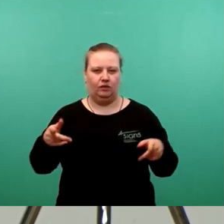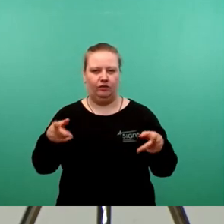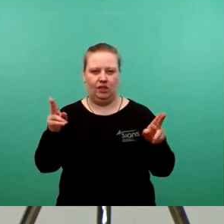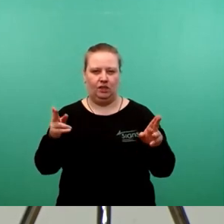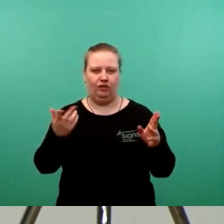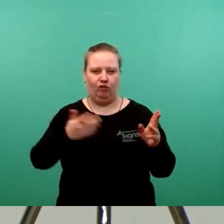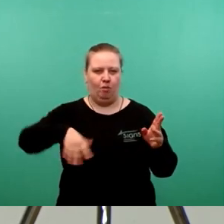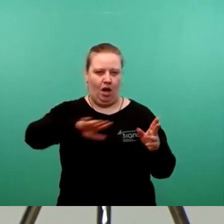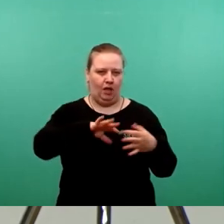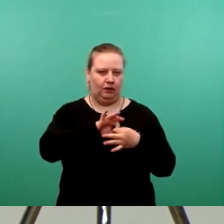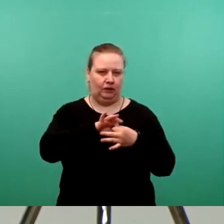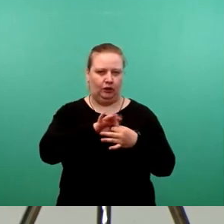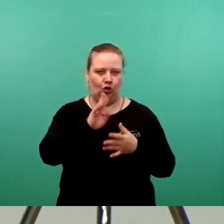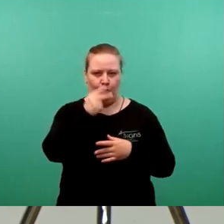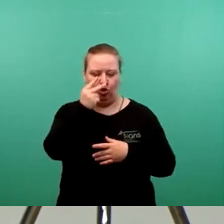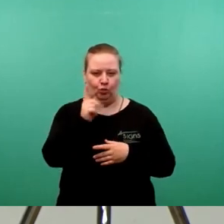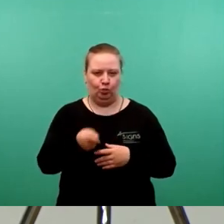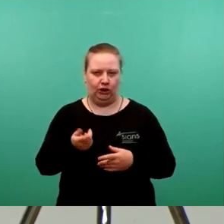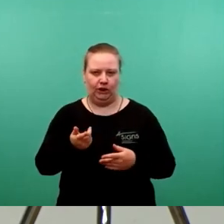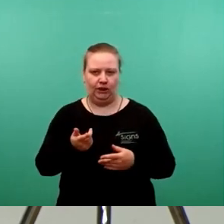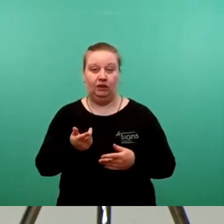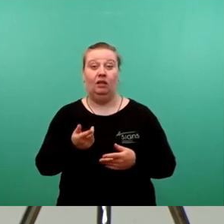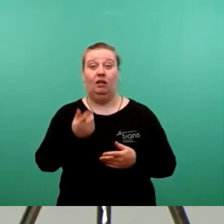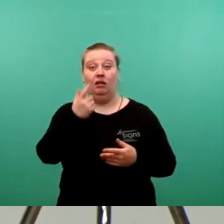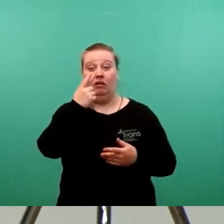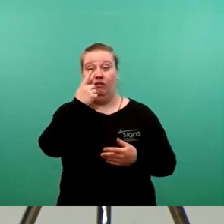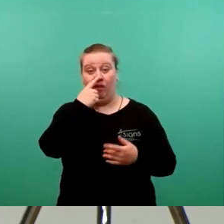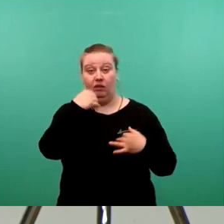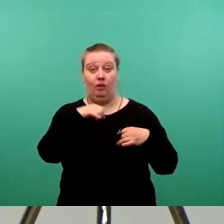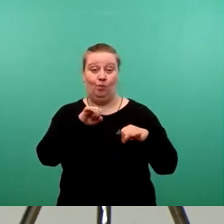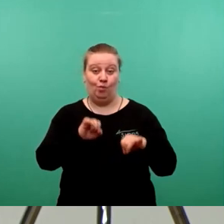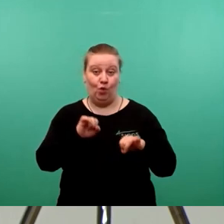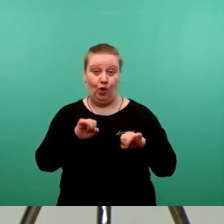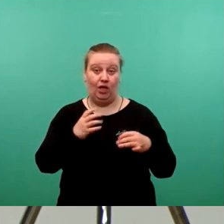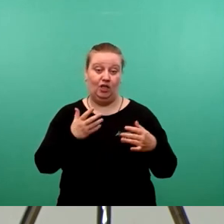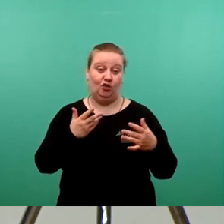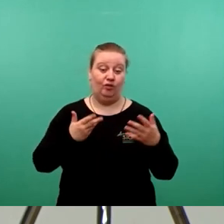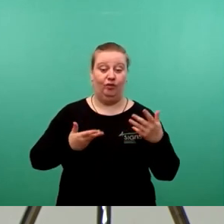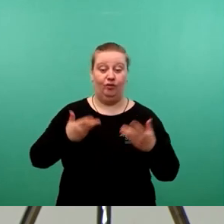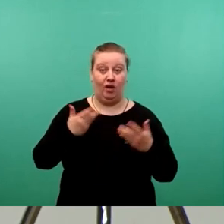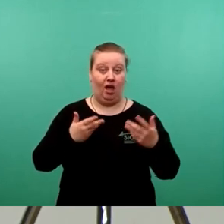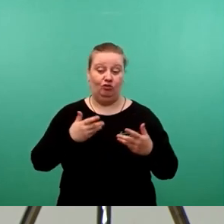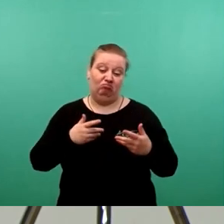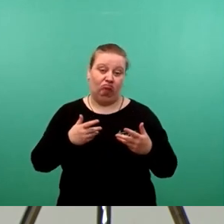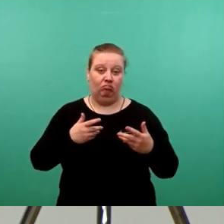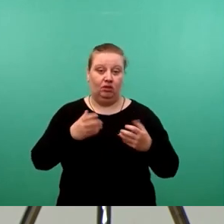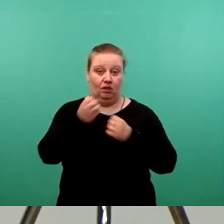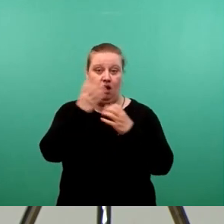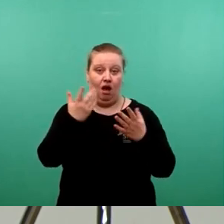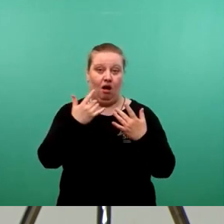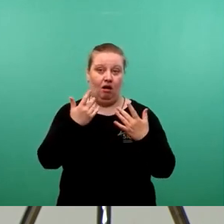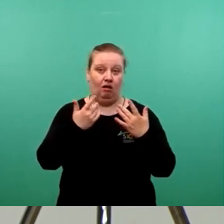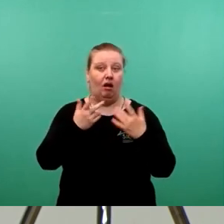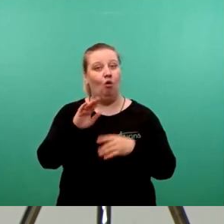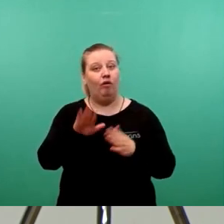angeht, zu besprechen. Wenn es da Möglichkeiten gäbe, ist es aus meiner Sicht natürlich auch denkbar, hier einen